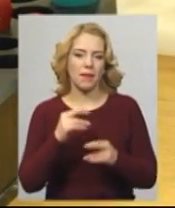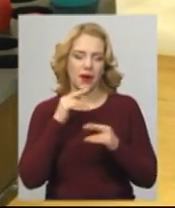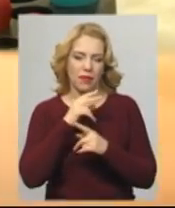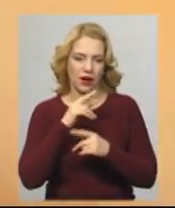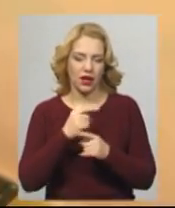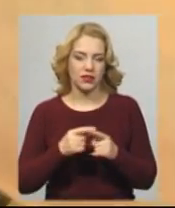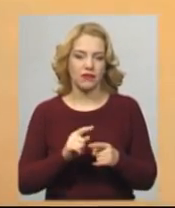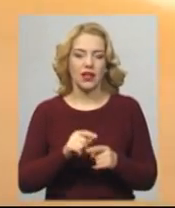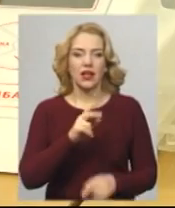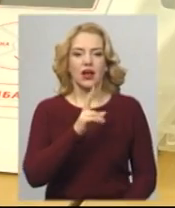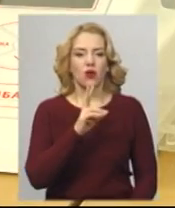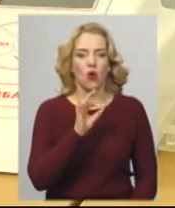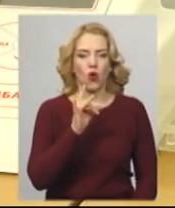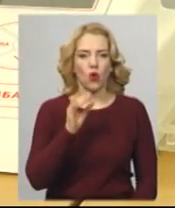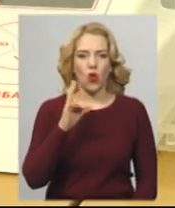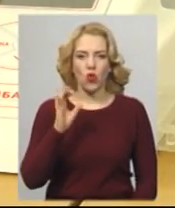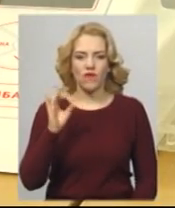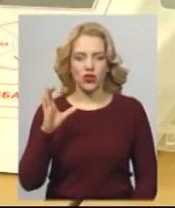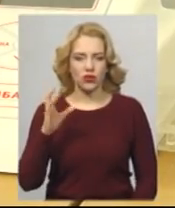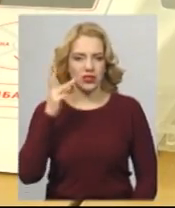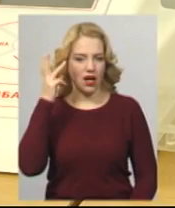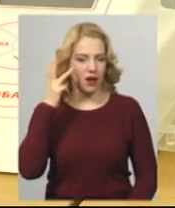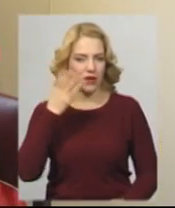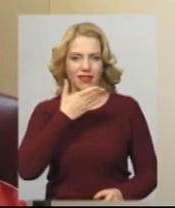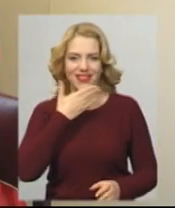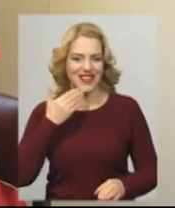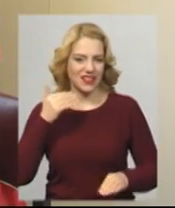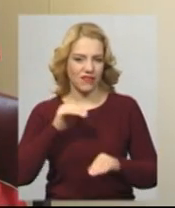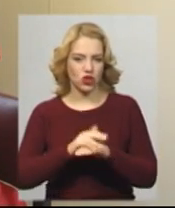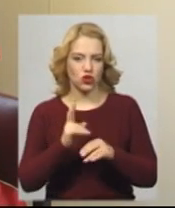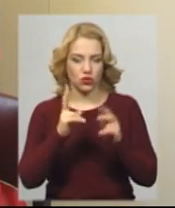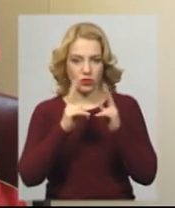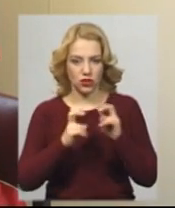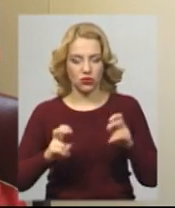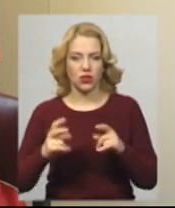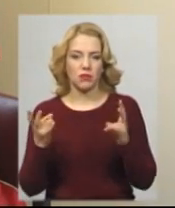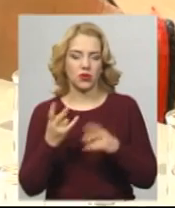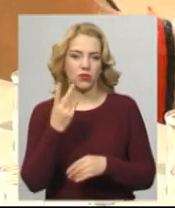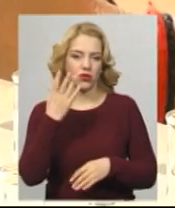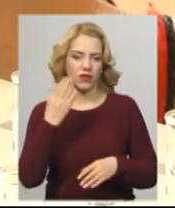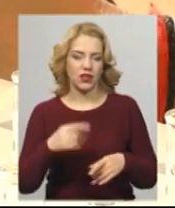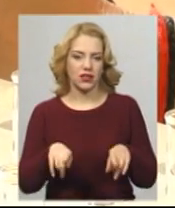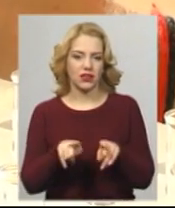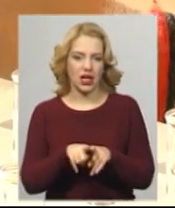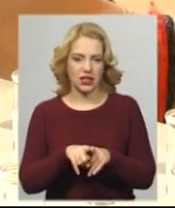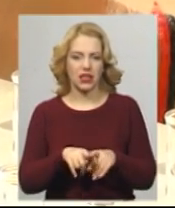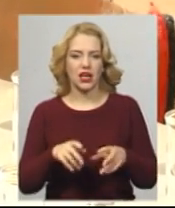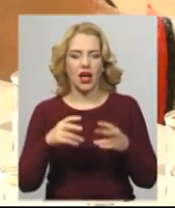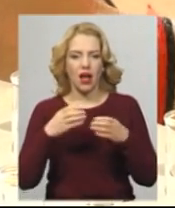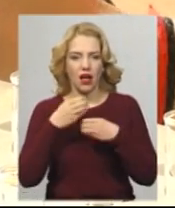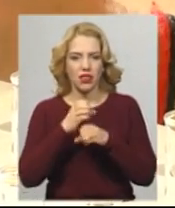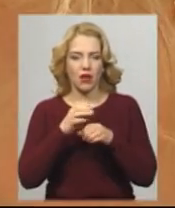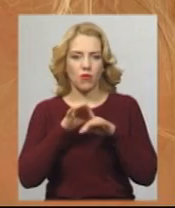зафіксовано. Оксана Підубна говорить, аби його діагностувати потрібно два дні. Відповідні аналізи проводить обласний лабораторний центр.